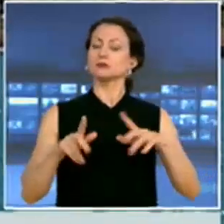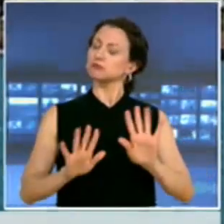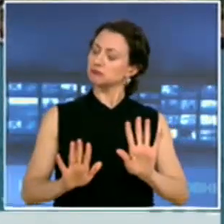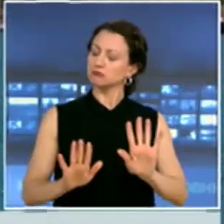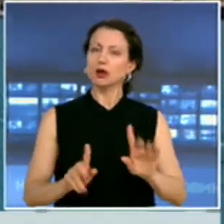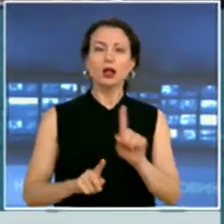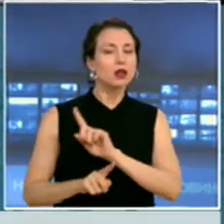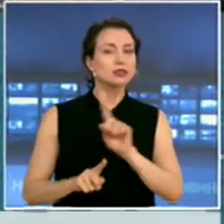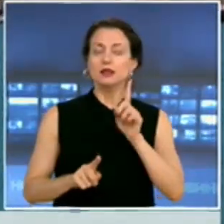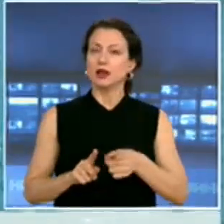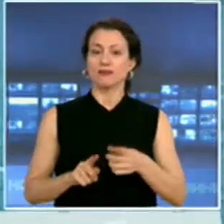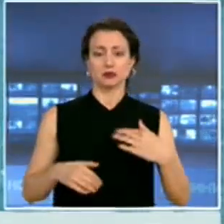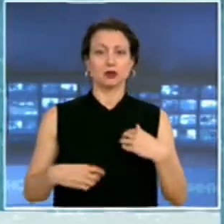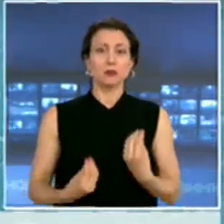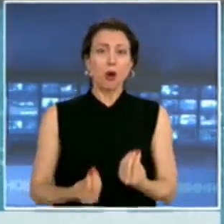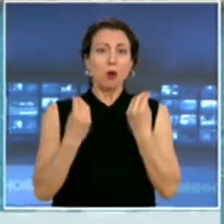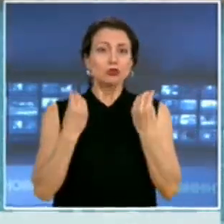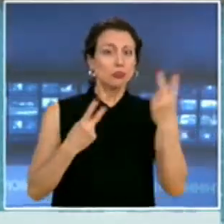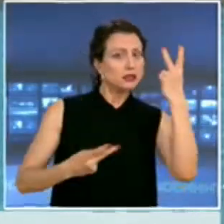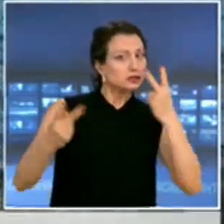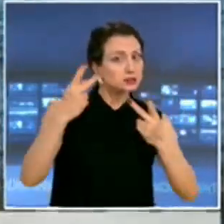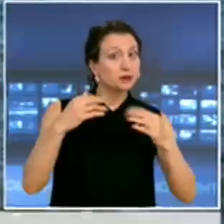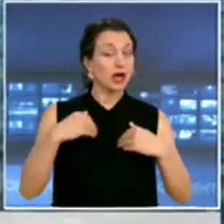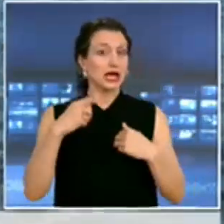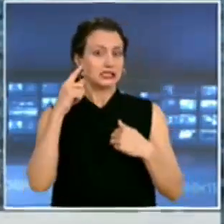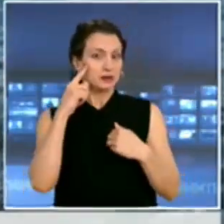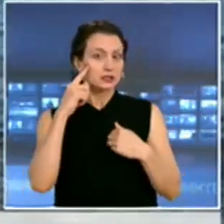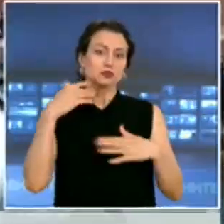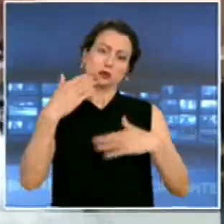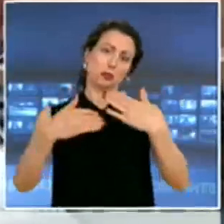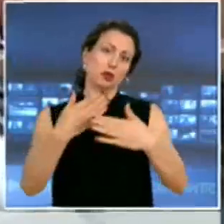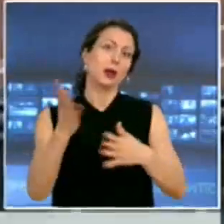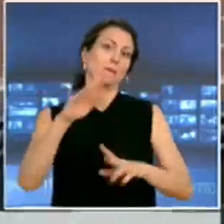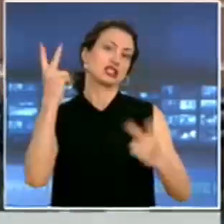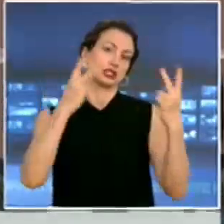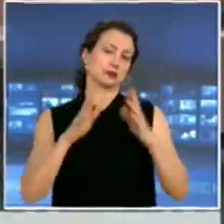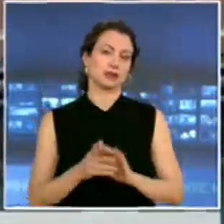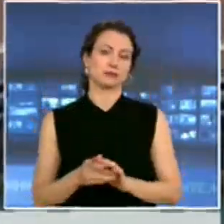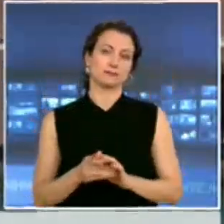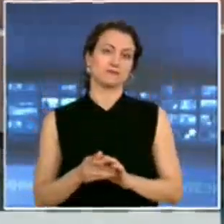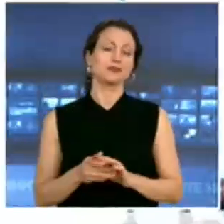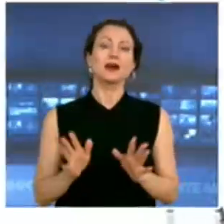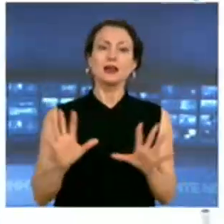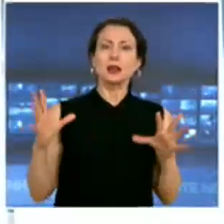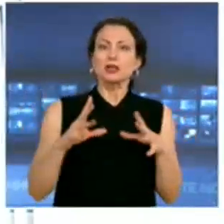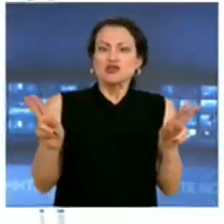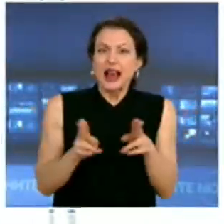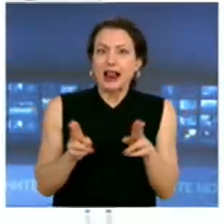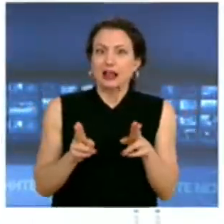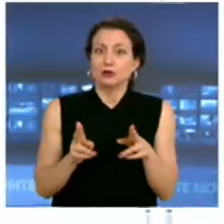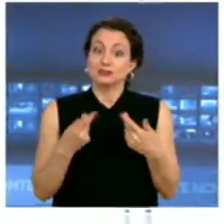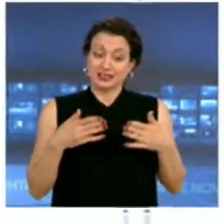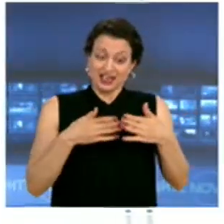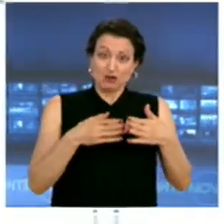разбираме всички. Поне ние смятаме, че ще се разбираме и по-нататък. Напрежение възникна закратко, след като пасажирите от една